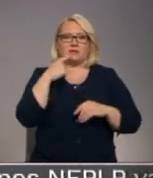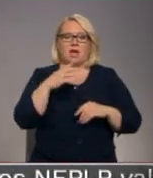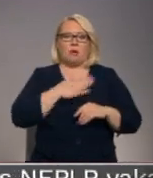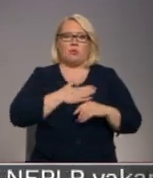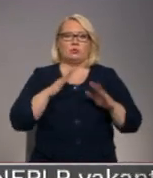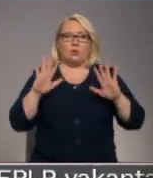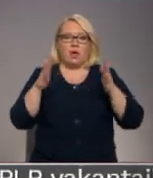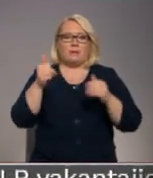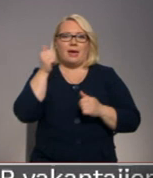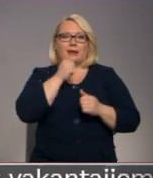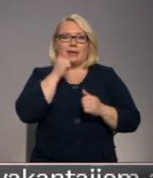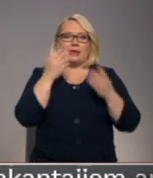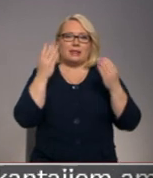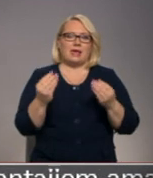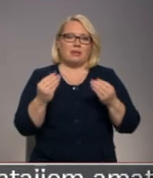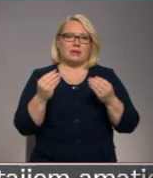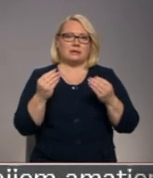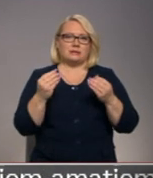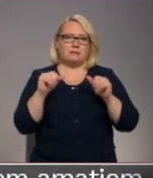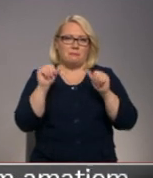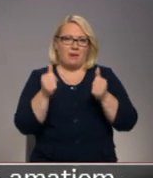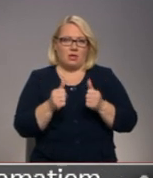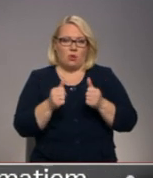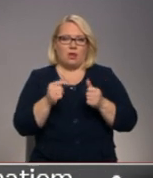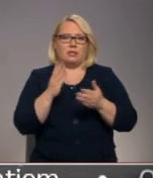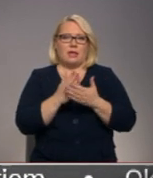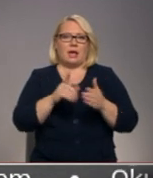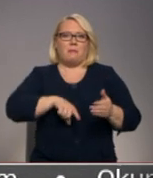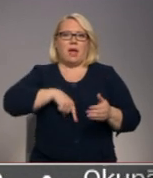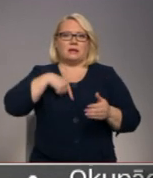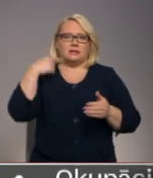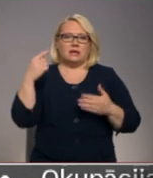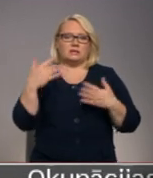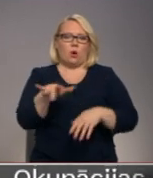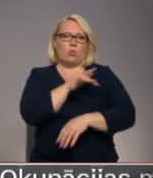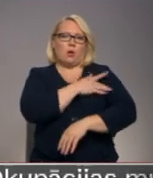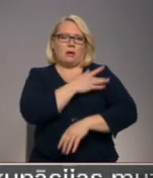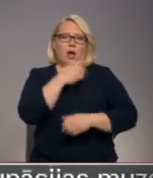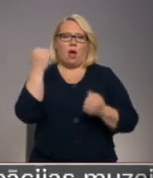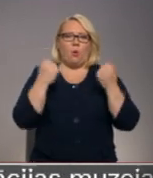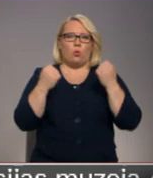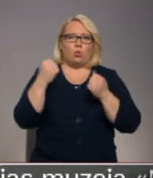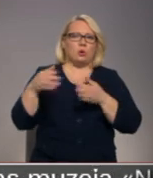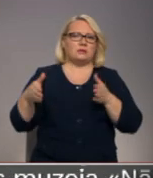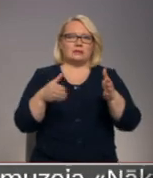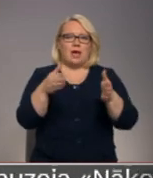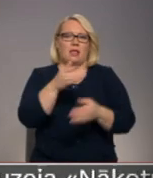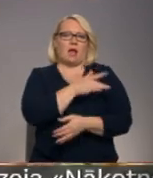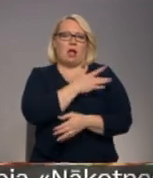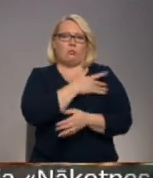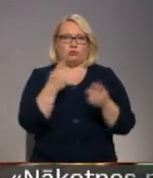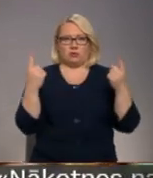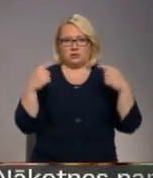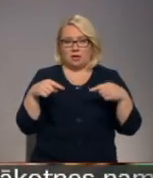ikdienas metodi tiek paielidzināts jau nokalpojuši autoceļā kaupošanas